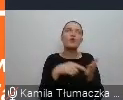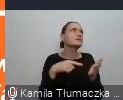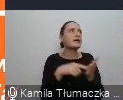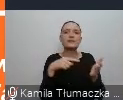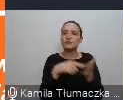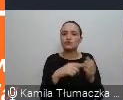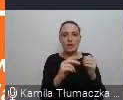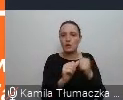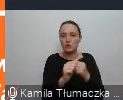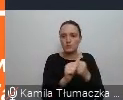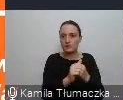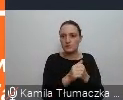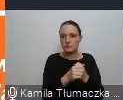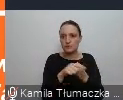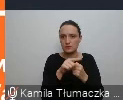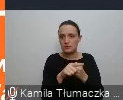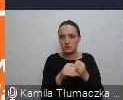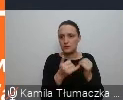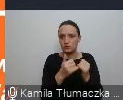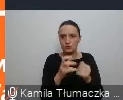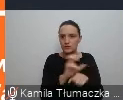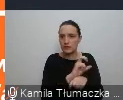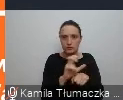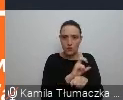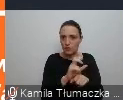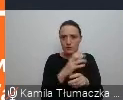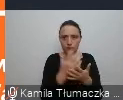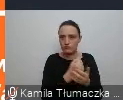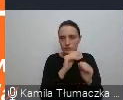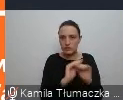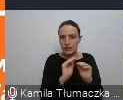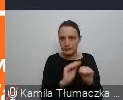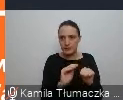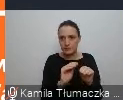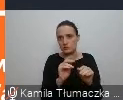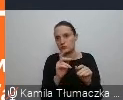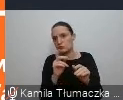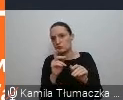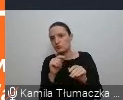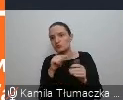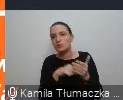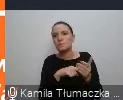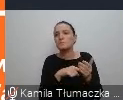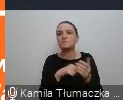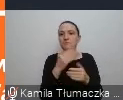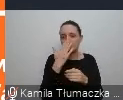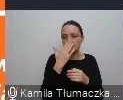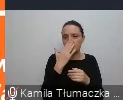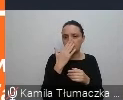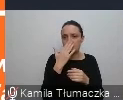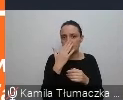przypadku niestosowania multimediów w terapiach różnego rodzaju czy edukacji, jest oczywiście